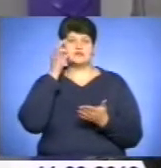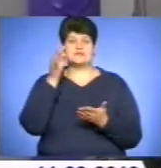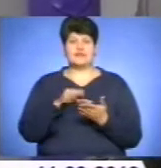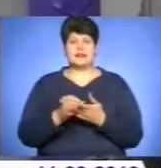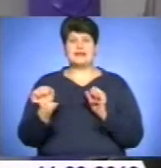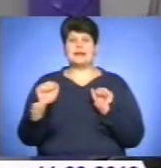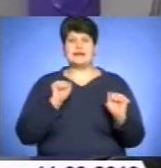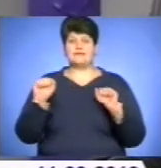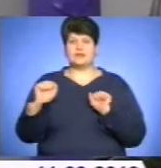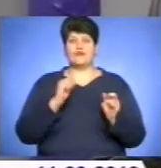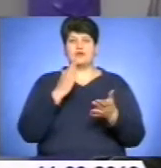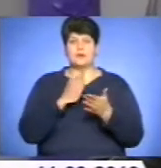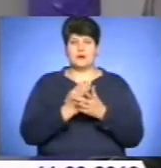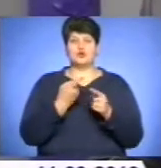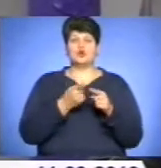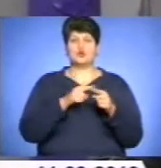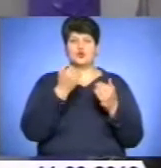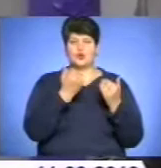підрозділів, які мають до цього відношення.